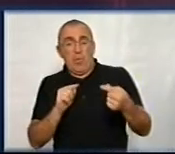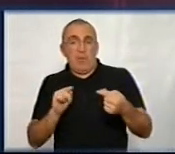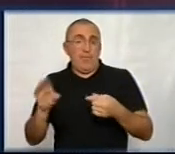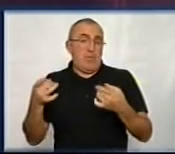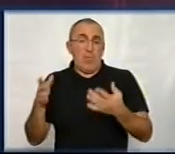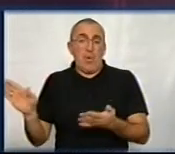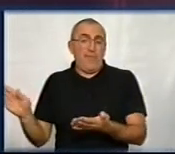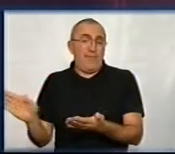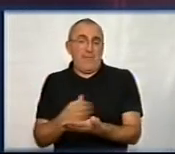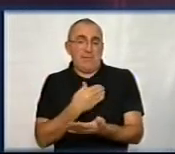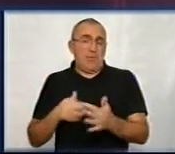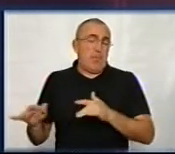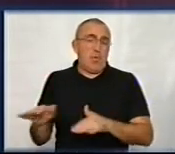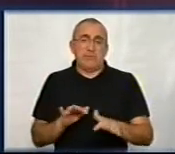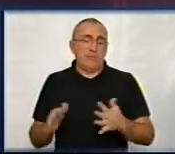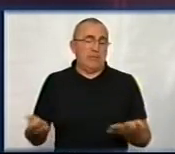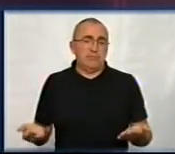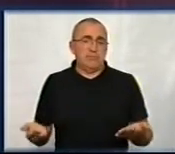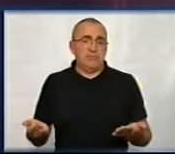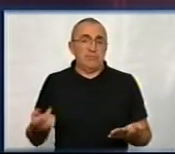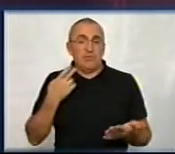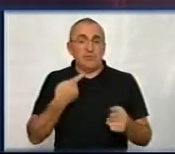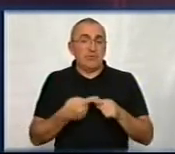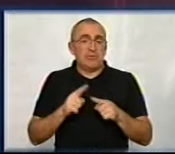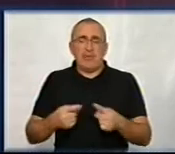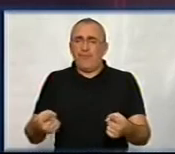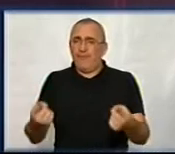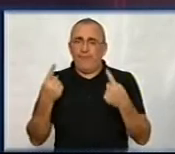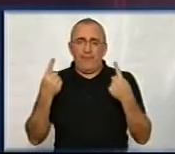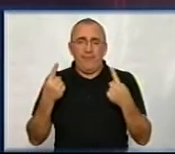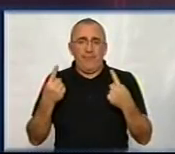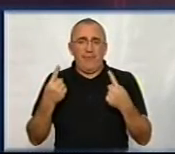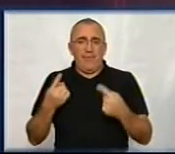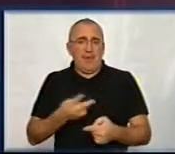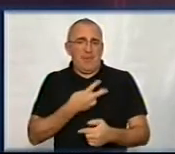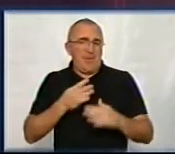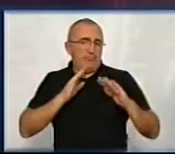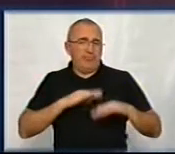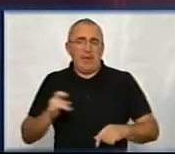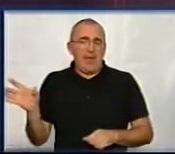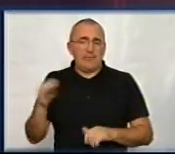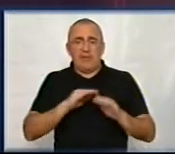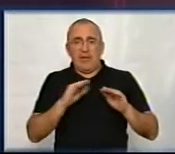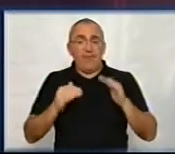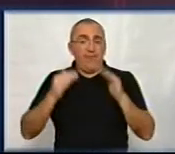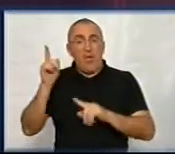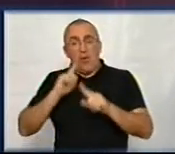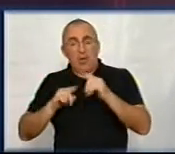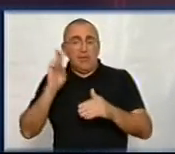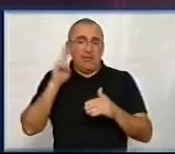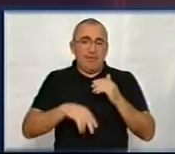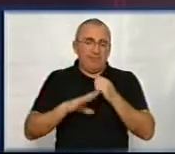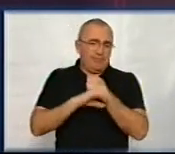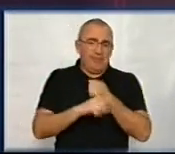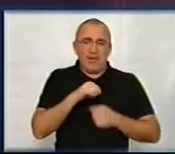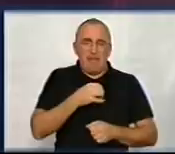просто викреслені з самого процесу. І, звичайно, це величезний демотиватор на всіх рівнях, починаючи з Верховної Ради і закінчуючи самою